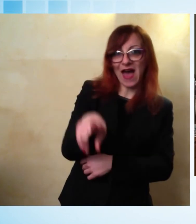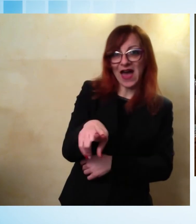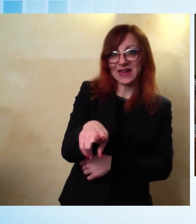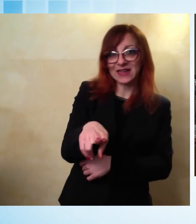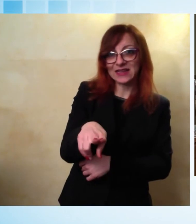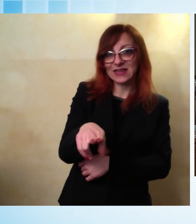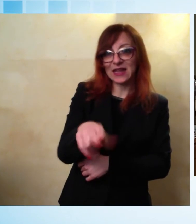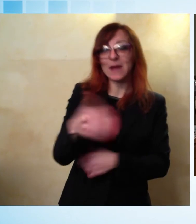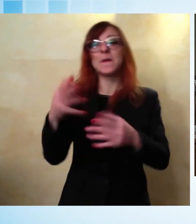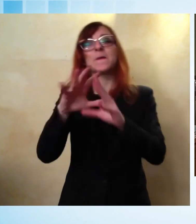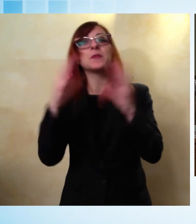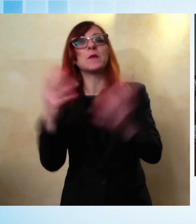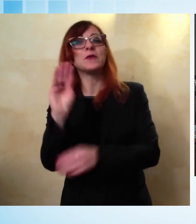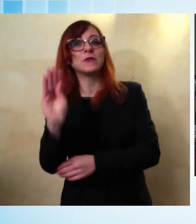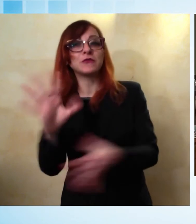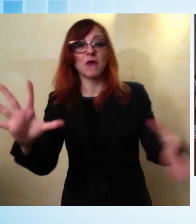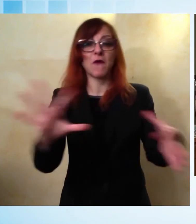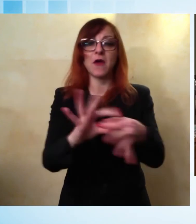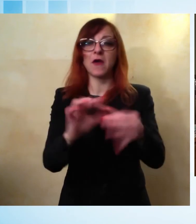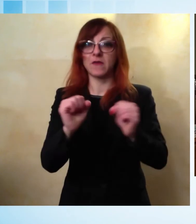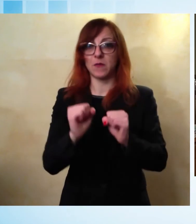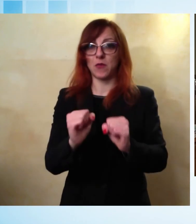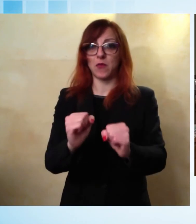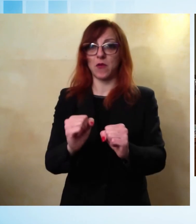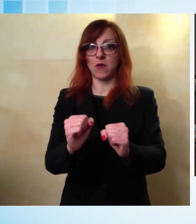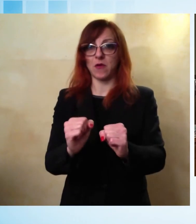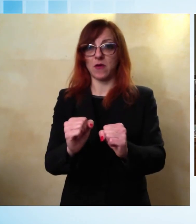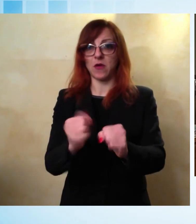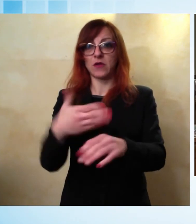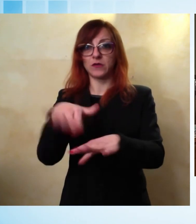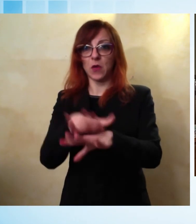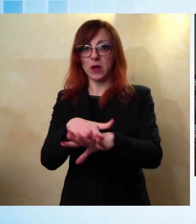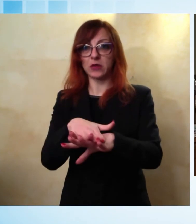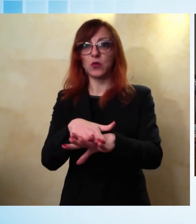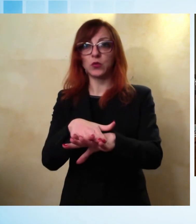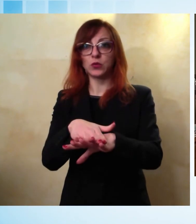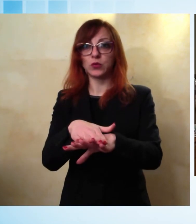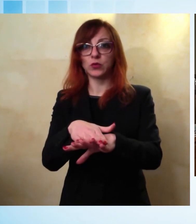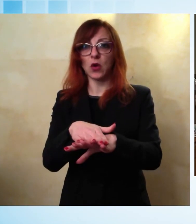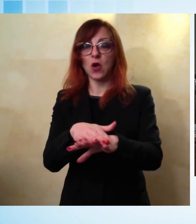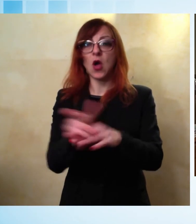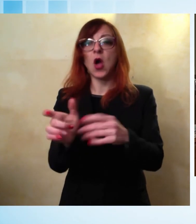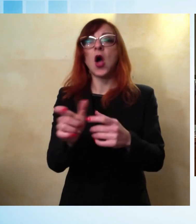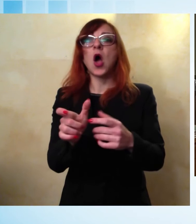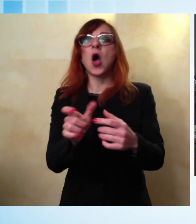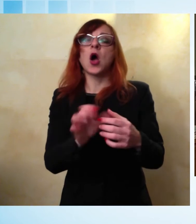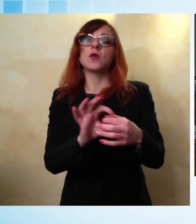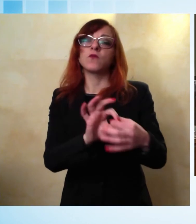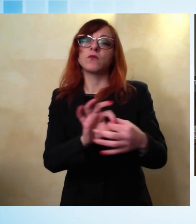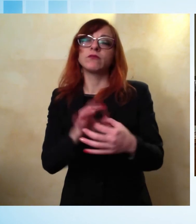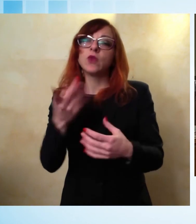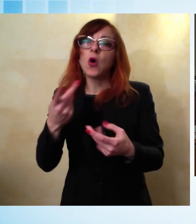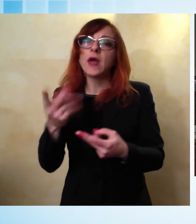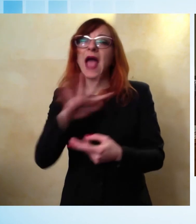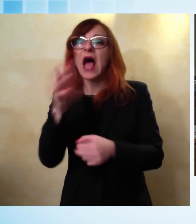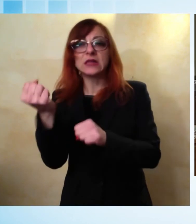giovani e che soprattutto riesca a trovare sinergie importanti con altri enti e altre fondazioni